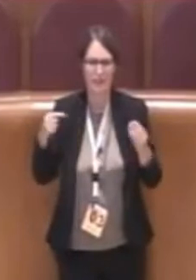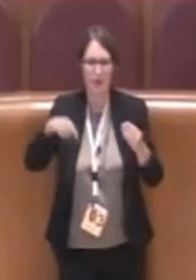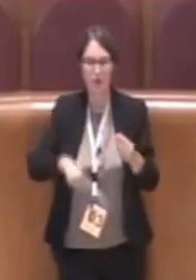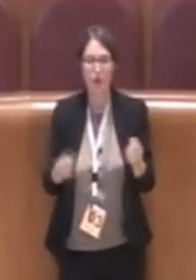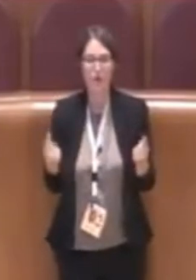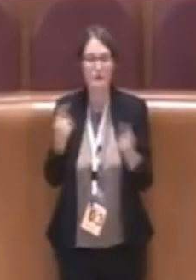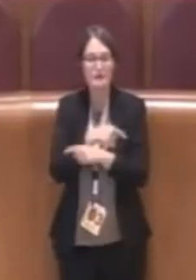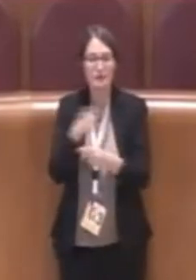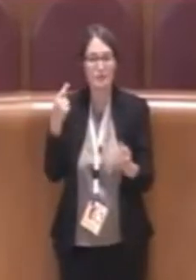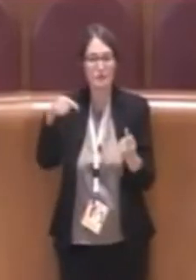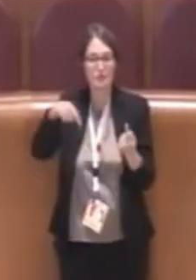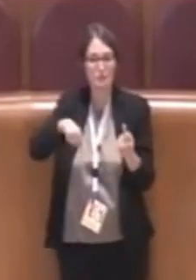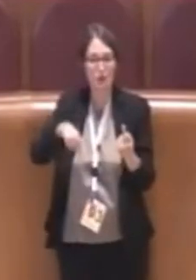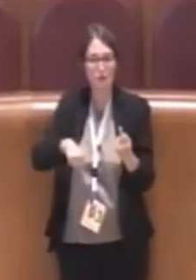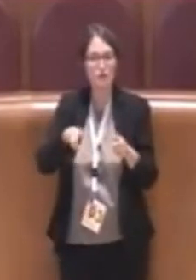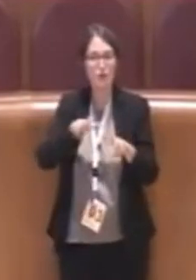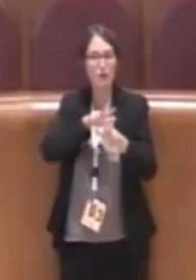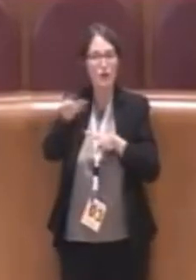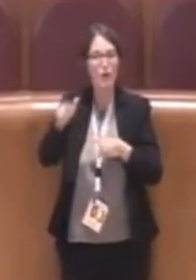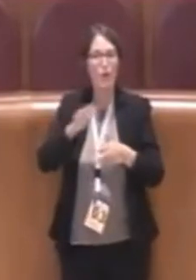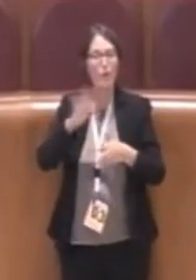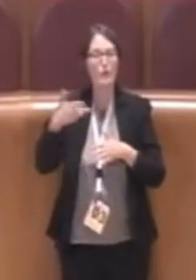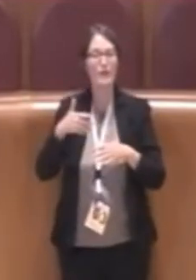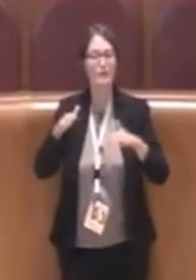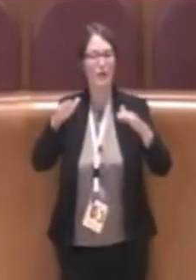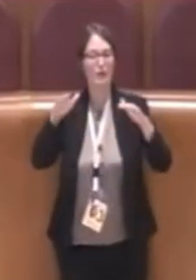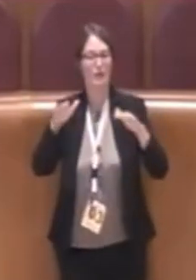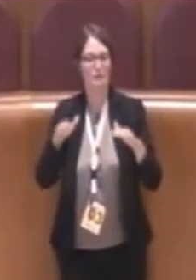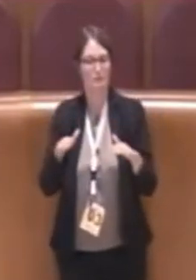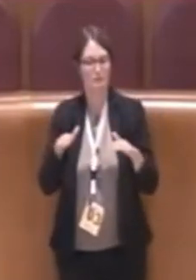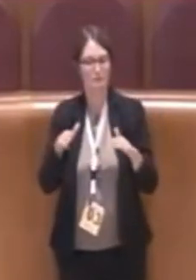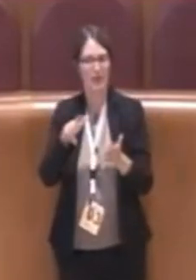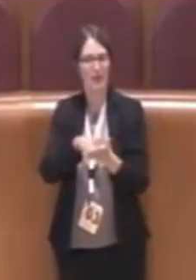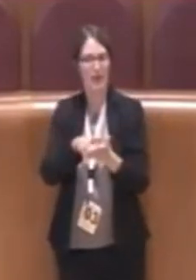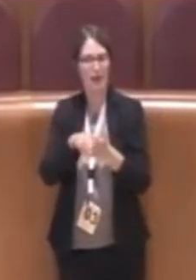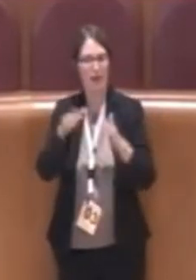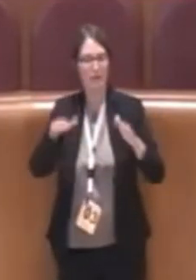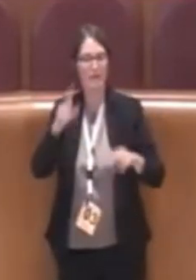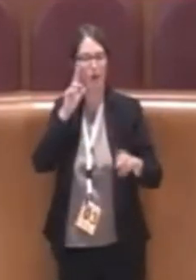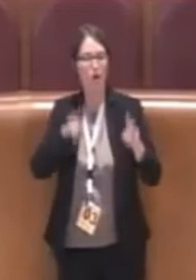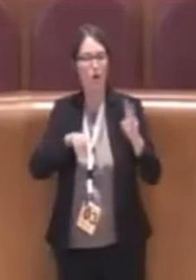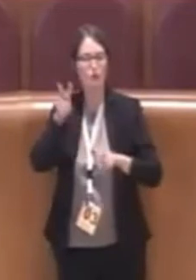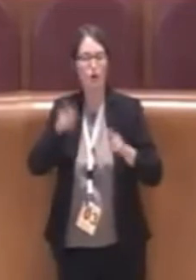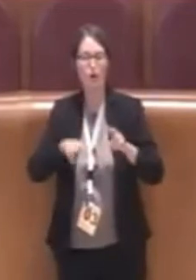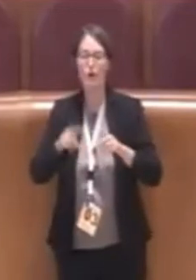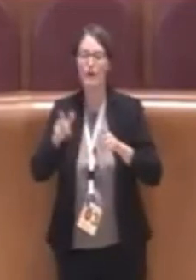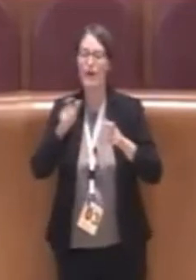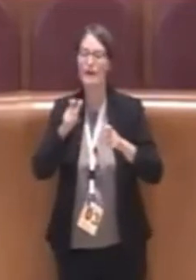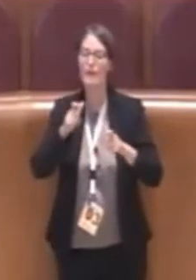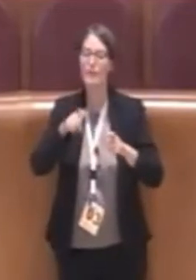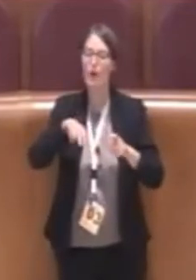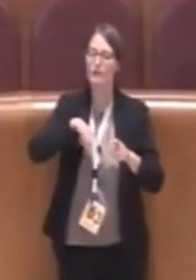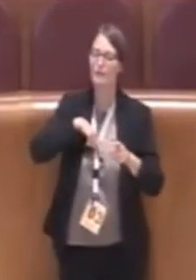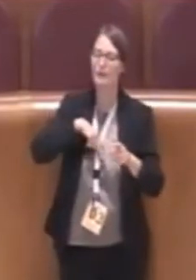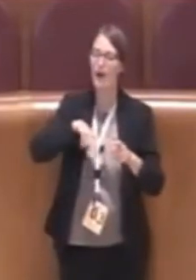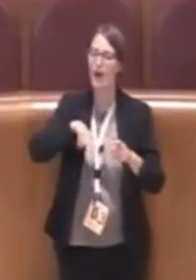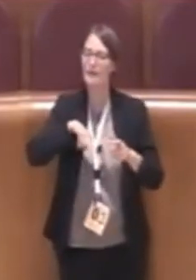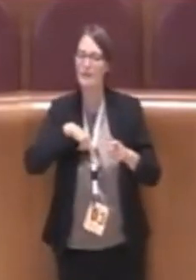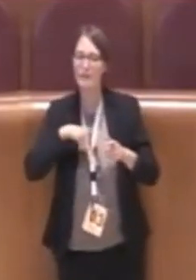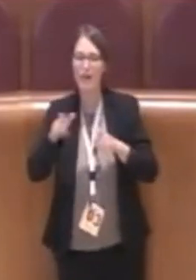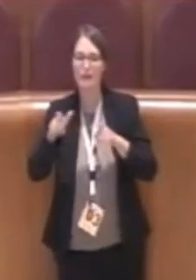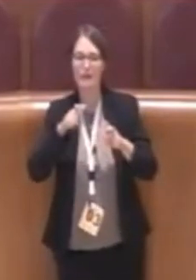garante e controllore di rapporti tra privati. È importantissimo perché per la prima volta soggetti privati che